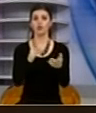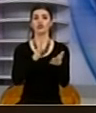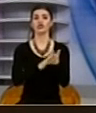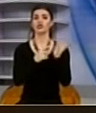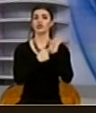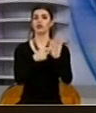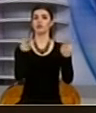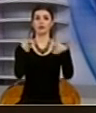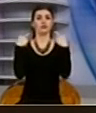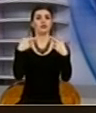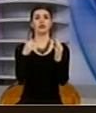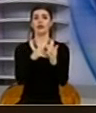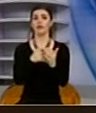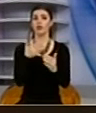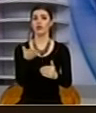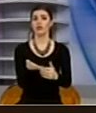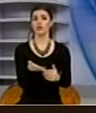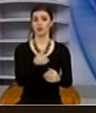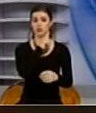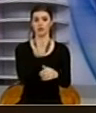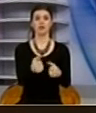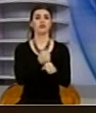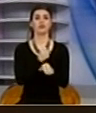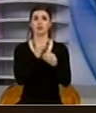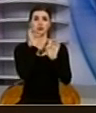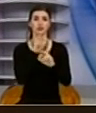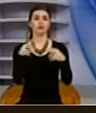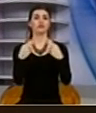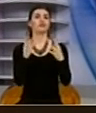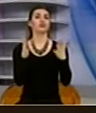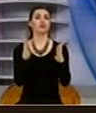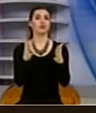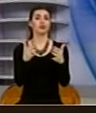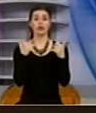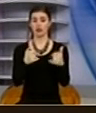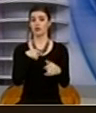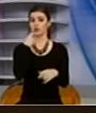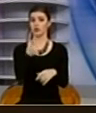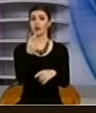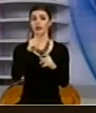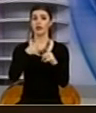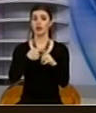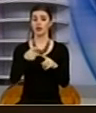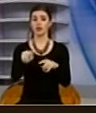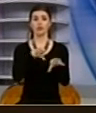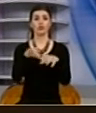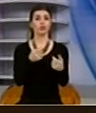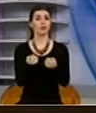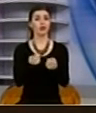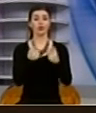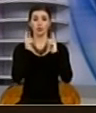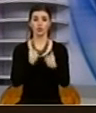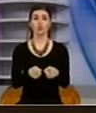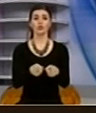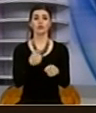i kësaj lirje mediale, gjë të cilin dhejme sot nuk e ka të reguar. Ne sot i bëjmë thiri e menajgmentit të rëtëkës, që urgentisht